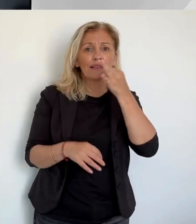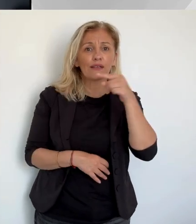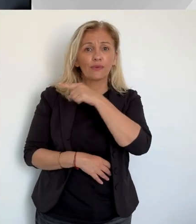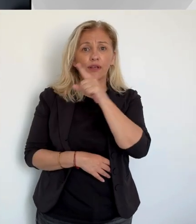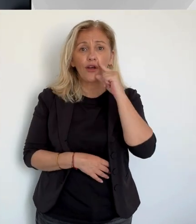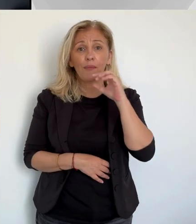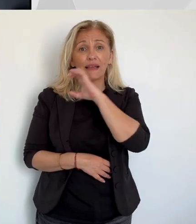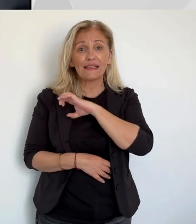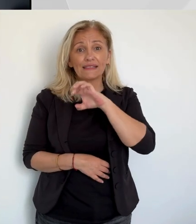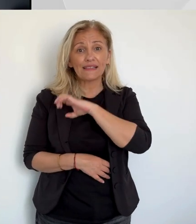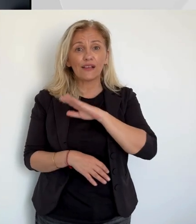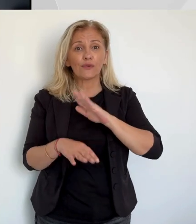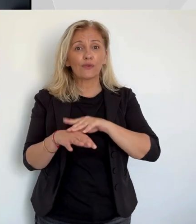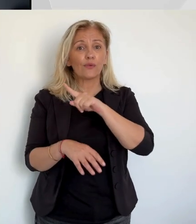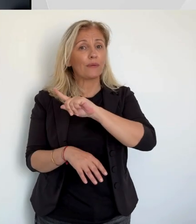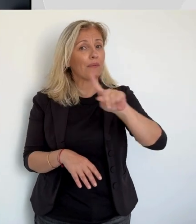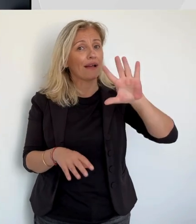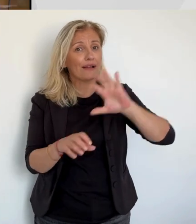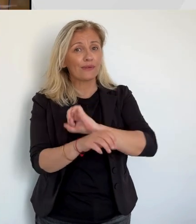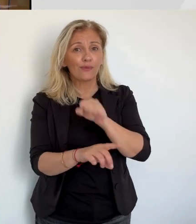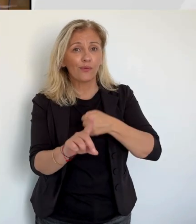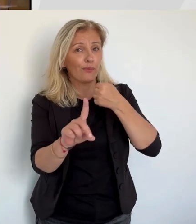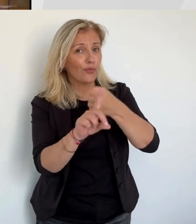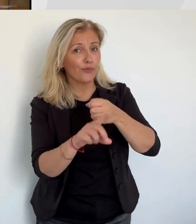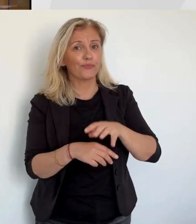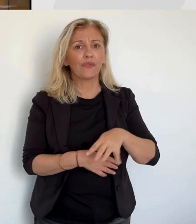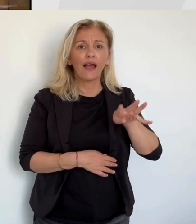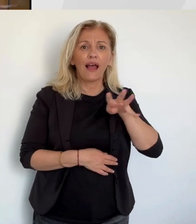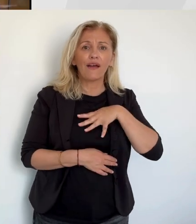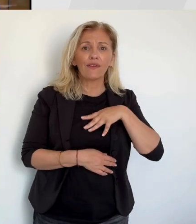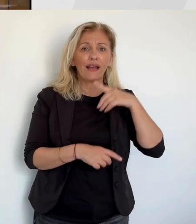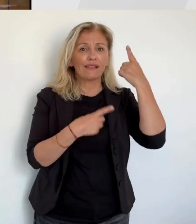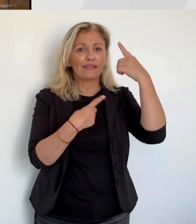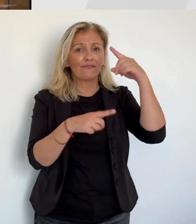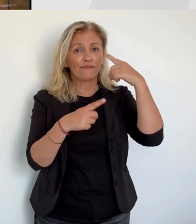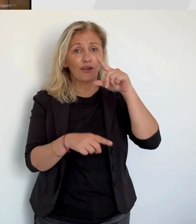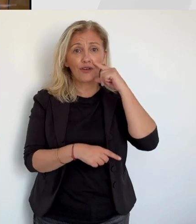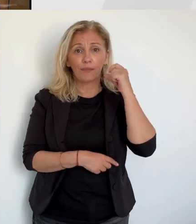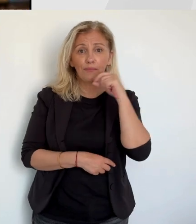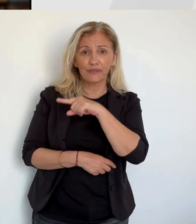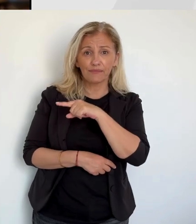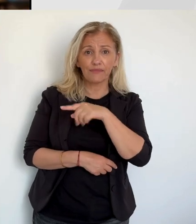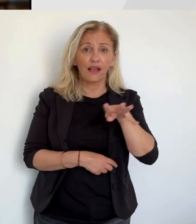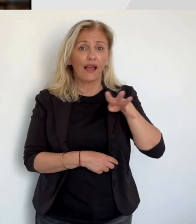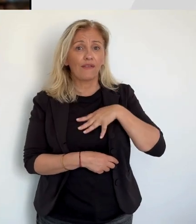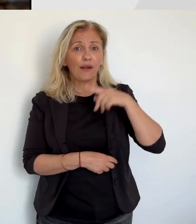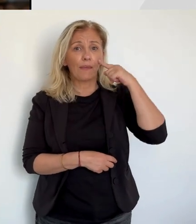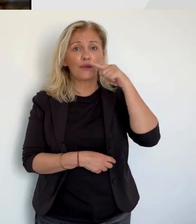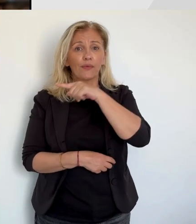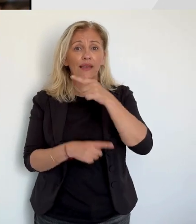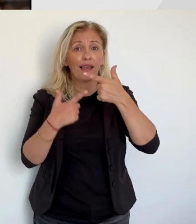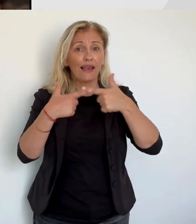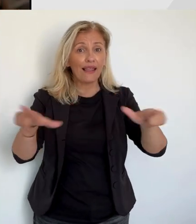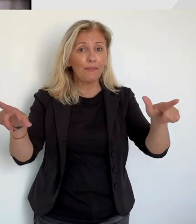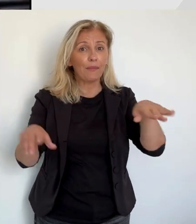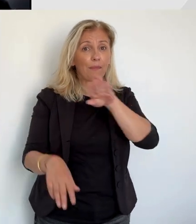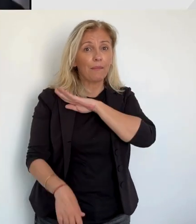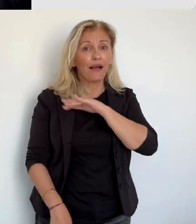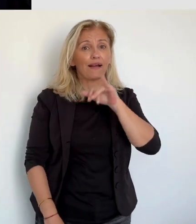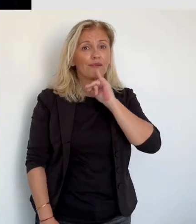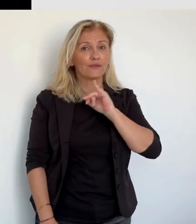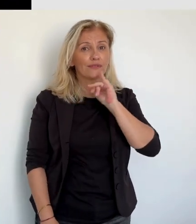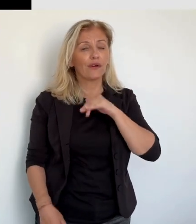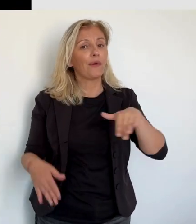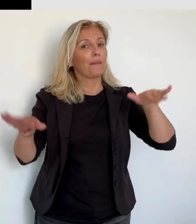'audience permet de prouver un commencement d'exécution qui n'est pas allé à son terme. Quelques heures plus tôt, maître Pierre-Marie Acquoyeux en défense